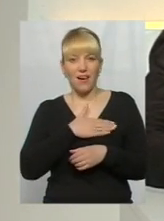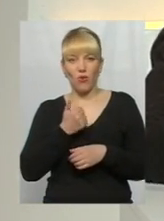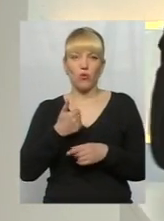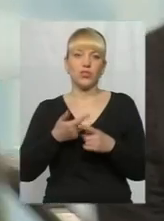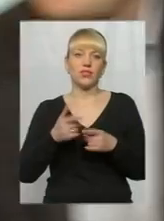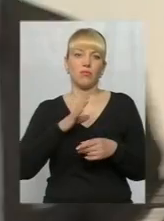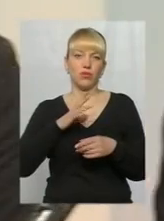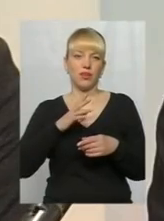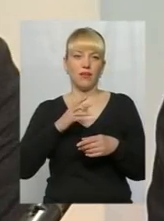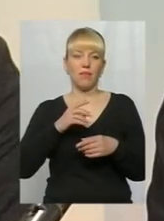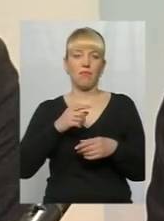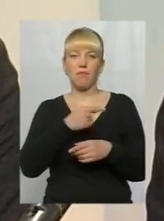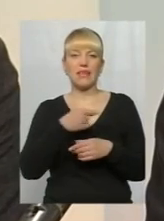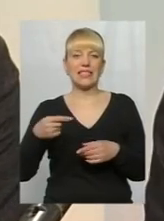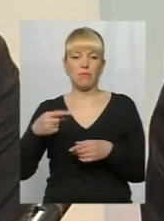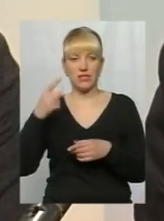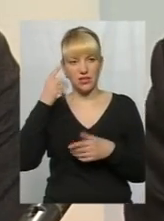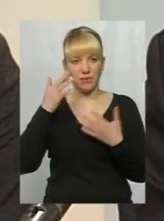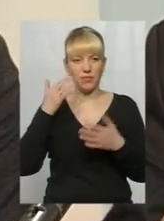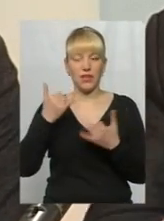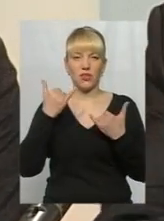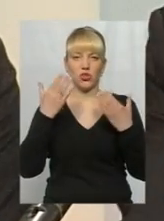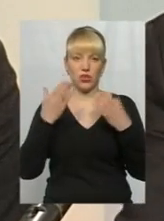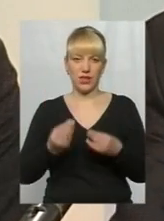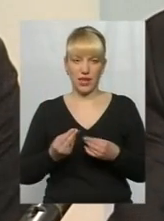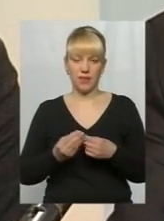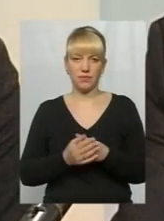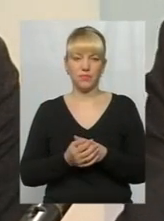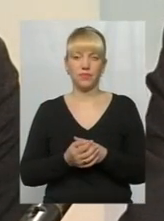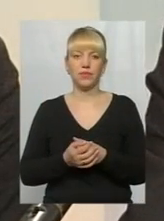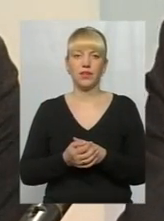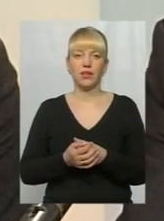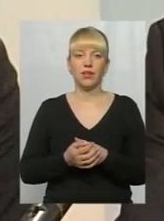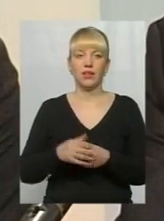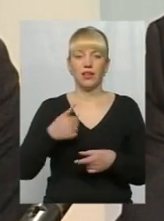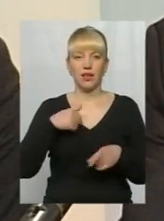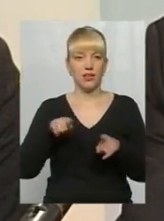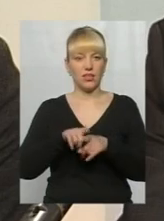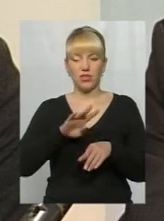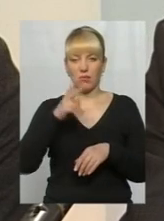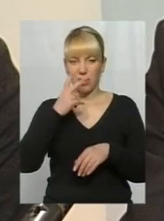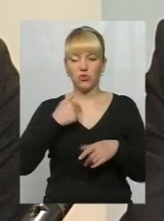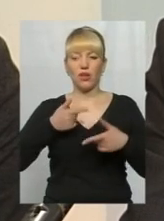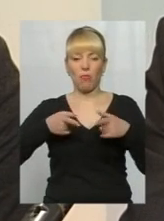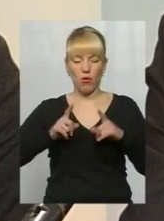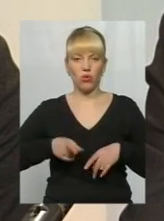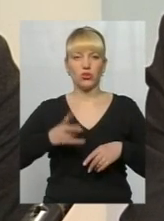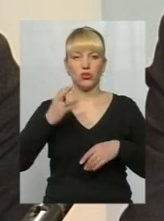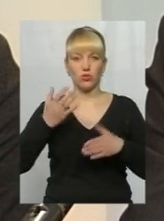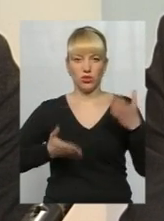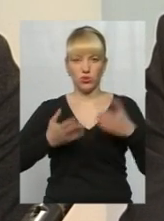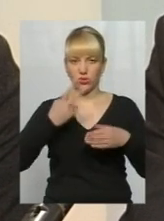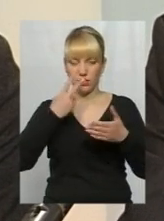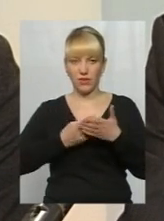писемістом, ми разом з тим. На сьогоднішній день, зрештою, і я теж не бачу, я погоджусь, але якщо